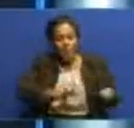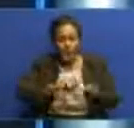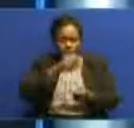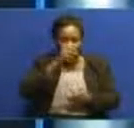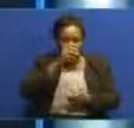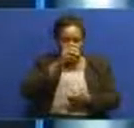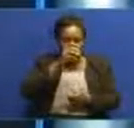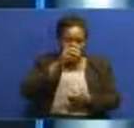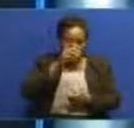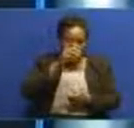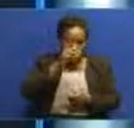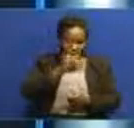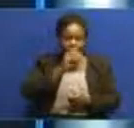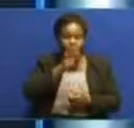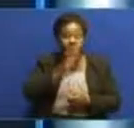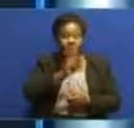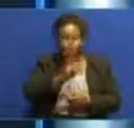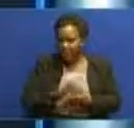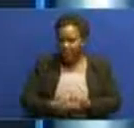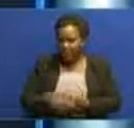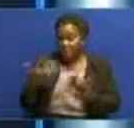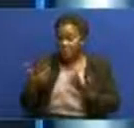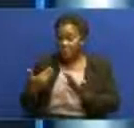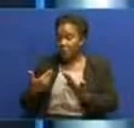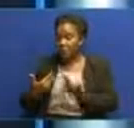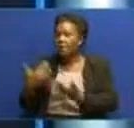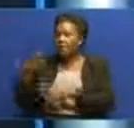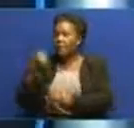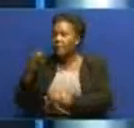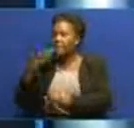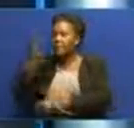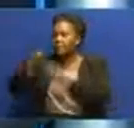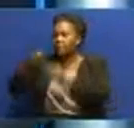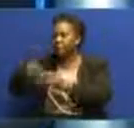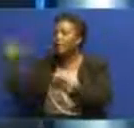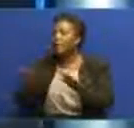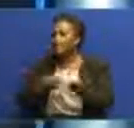muenzeto Sherry Thomas. Aliepo katika studio zetu za makaumaku. Karibu sana Sherry.